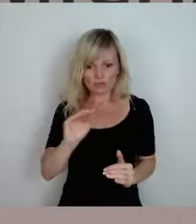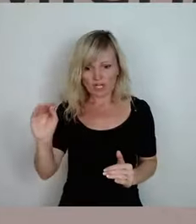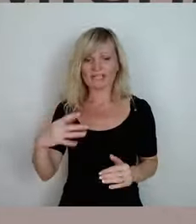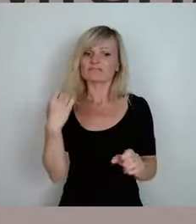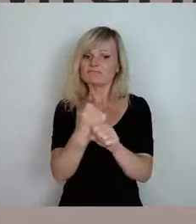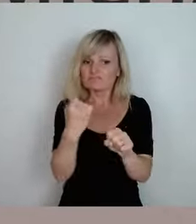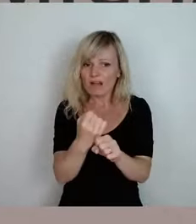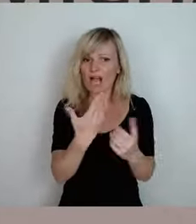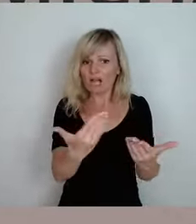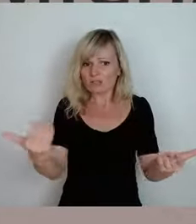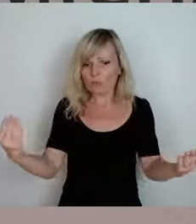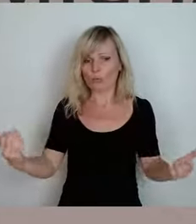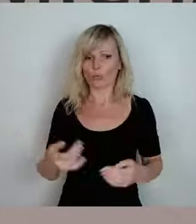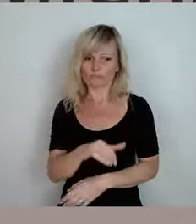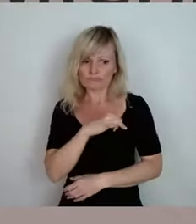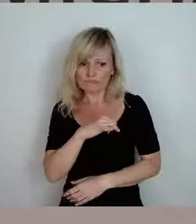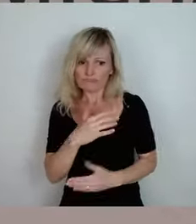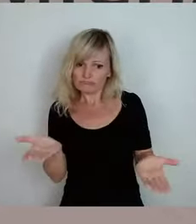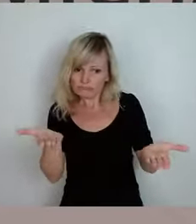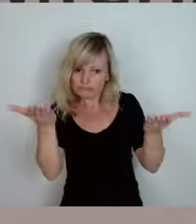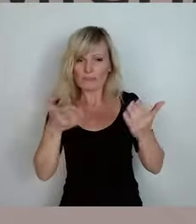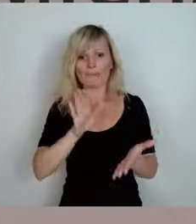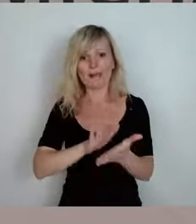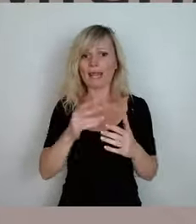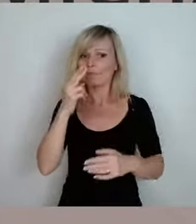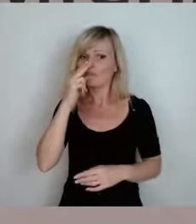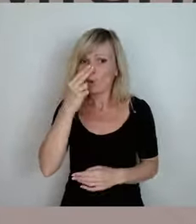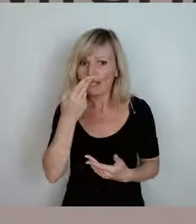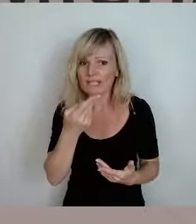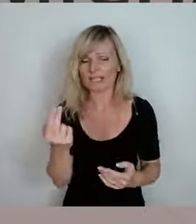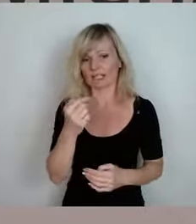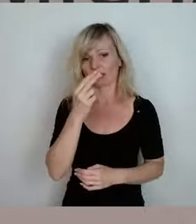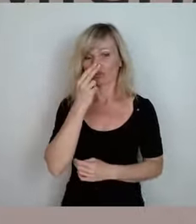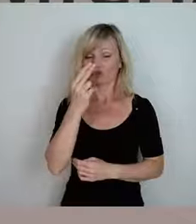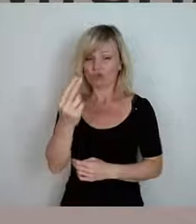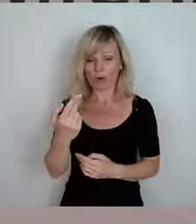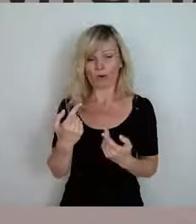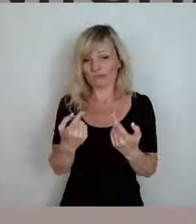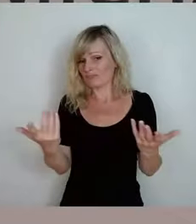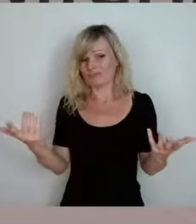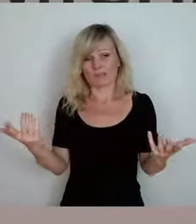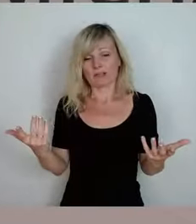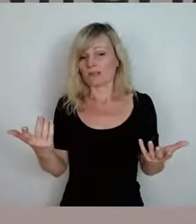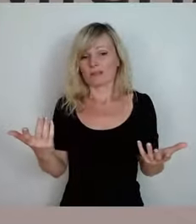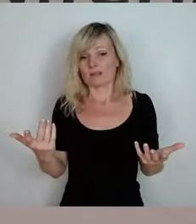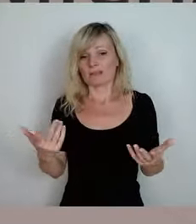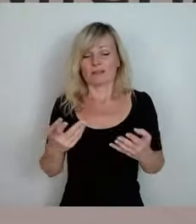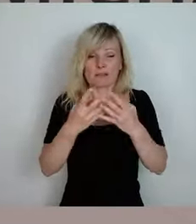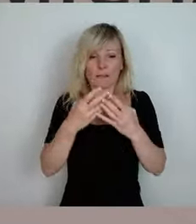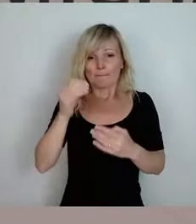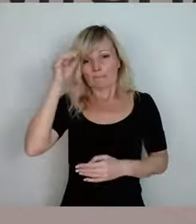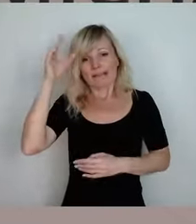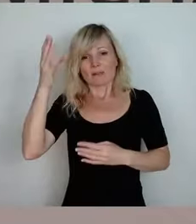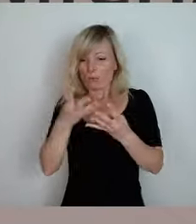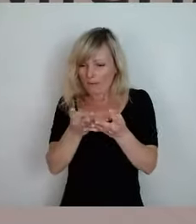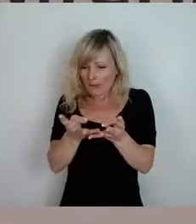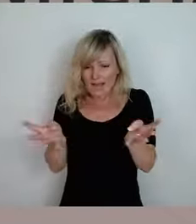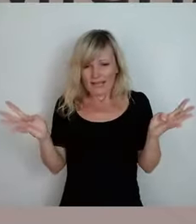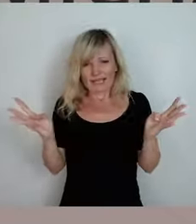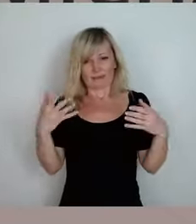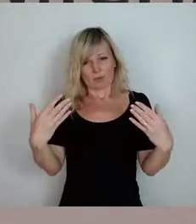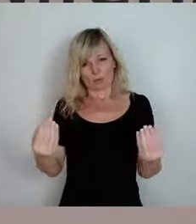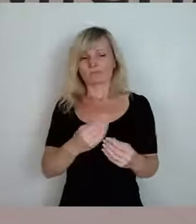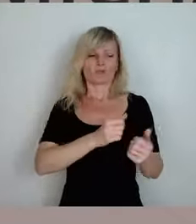interessiert euch, bleibt neugierig. Ich gucke, dass ihr eine wirklich breite Bildung bekommt mit Sport,